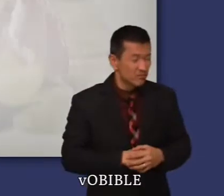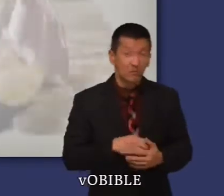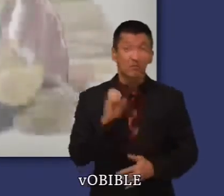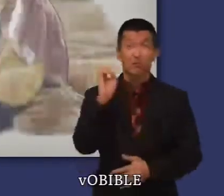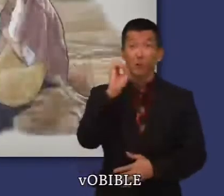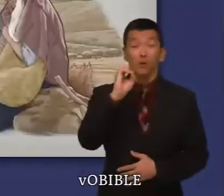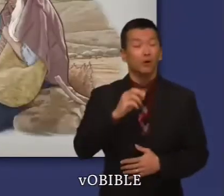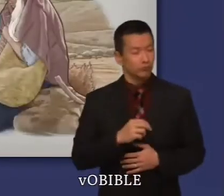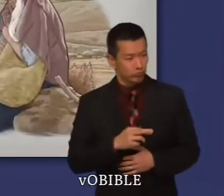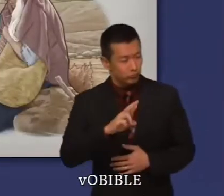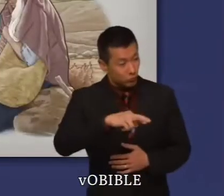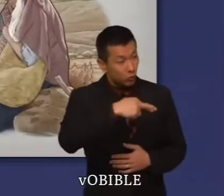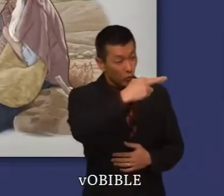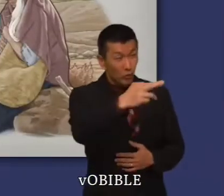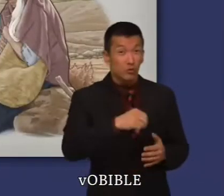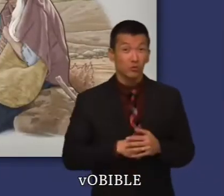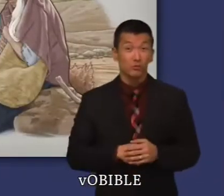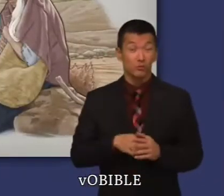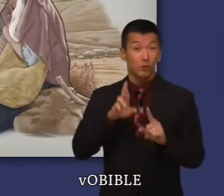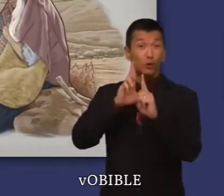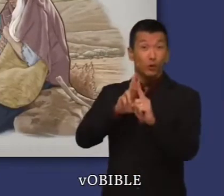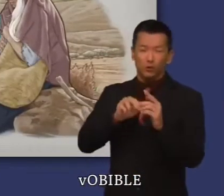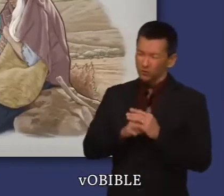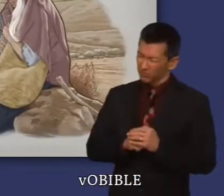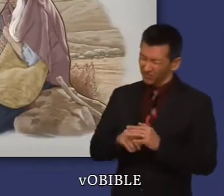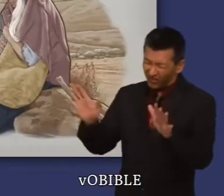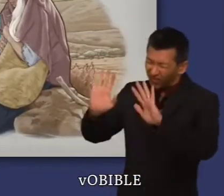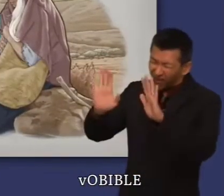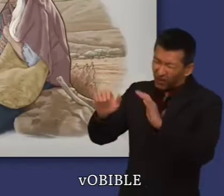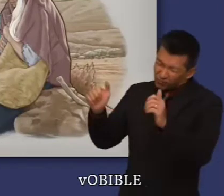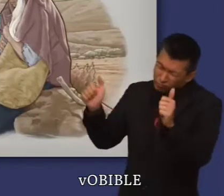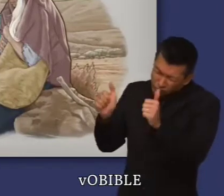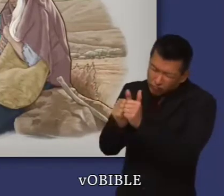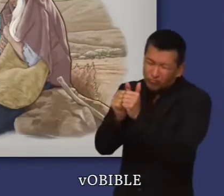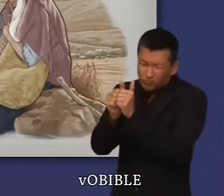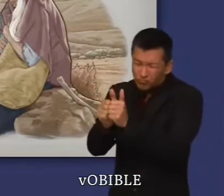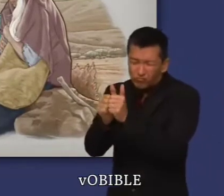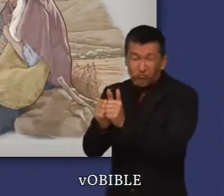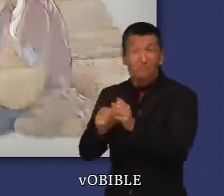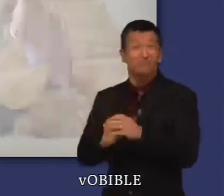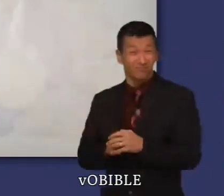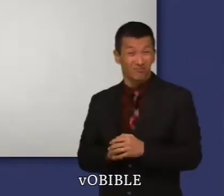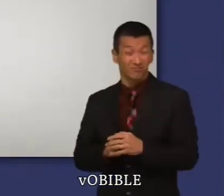Orpah retourne vers son peuple. Mais Ruth est fidèle à Noémie et reste avec elle.